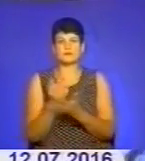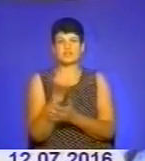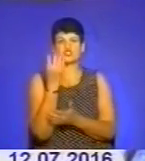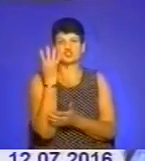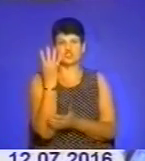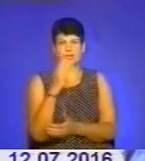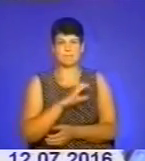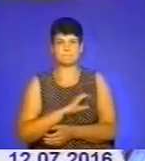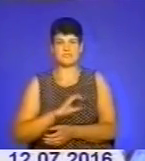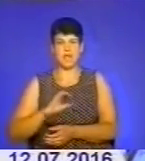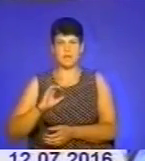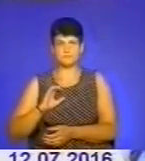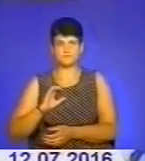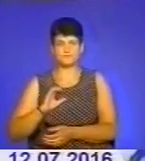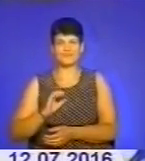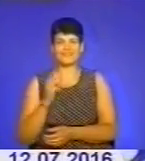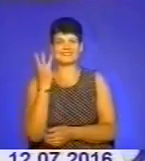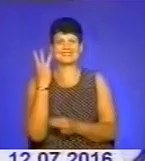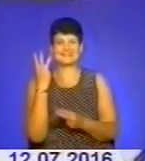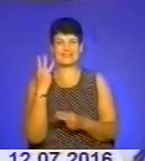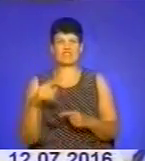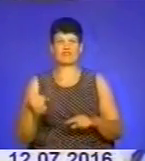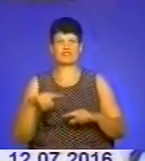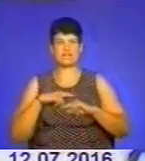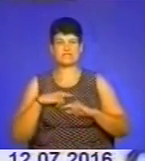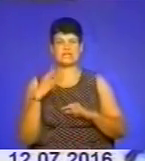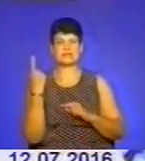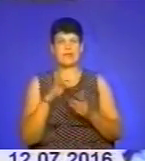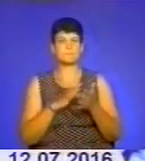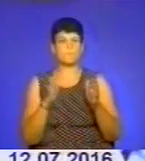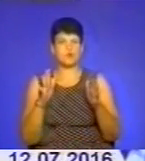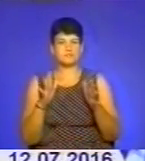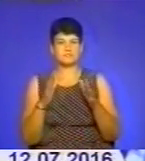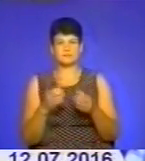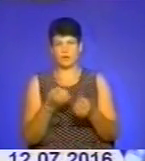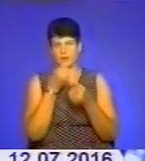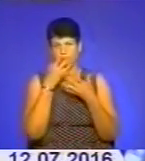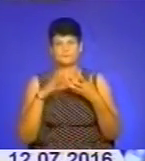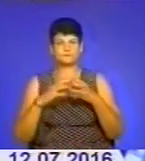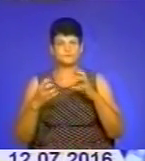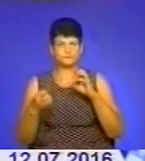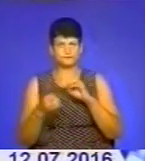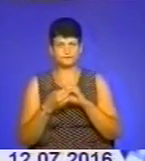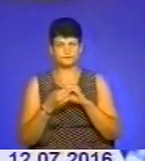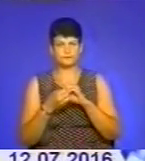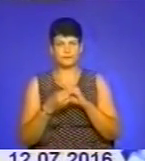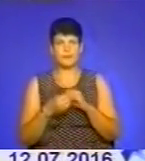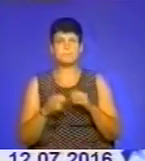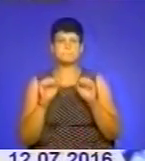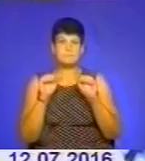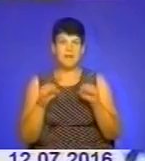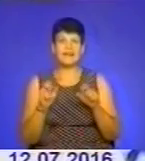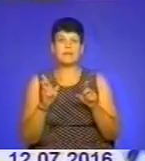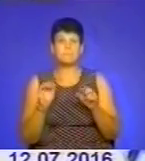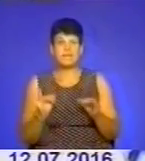медалі, три фіналіста і одна бронза. В принципі, дуже достойний результат. І, в принципі, могли б ще